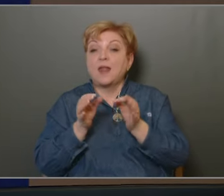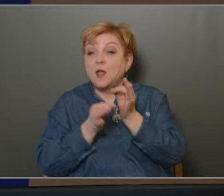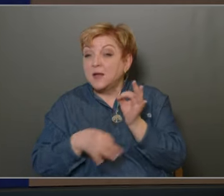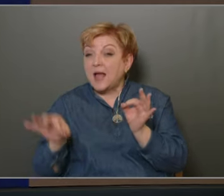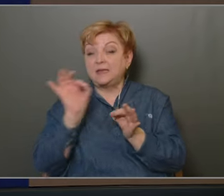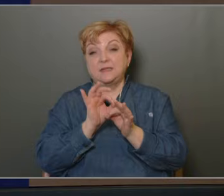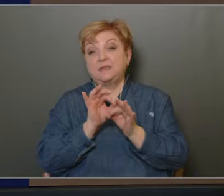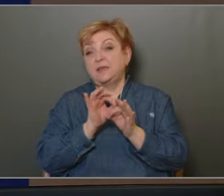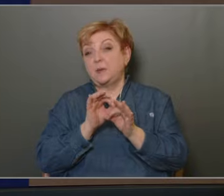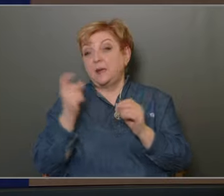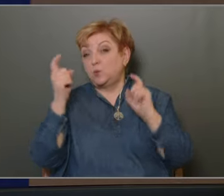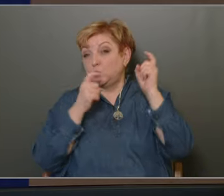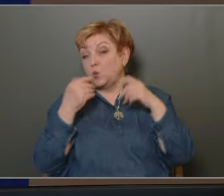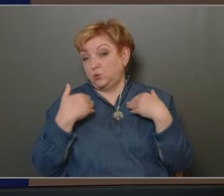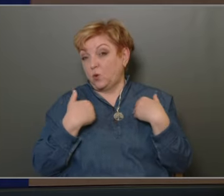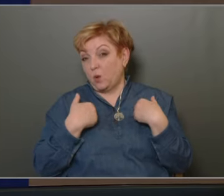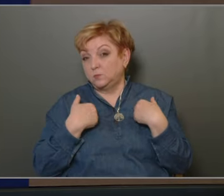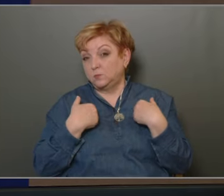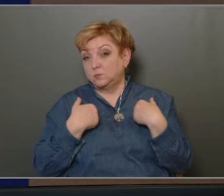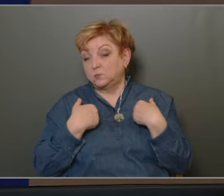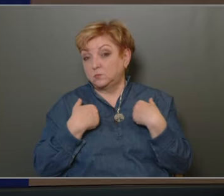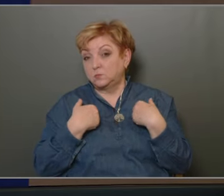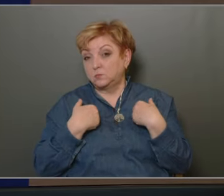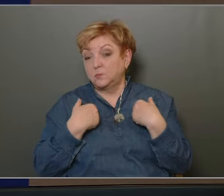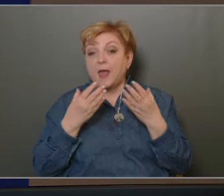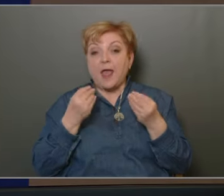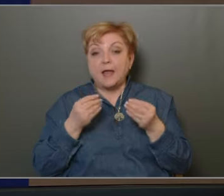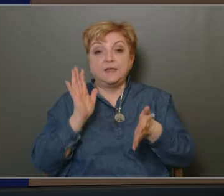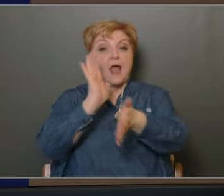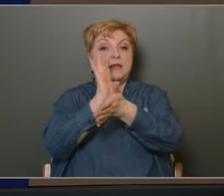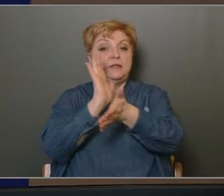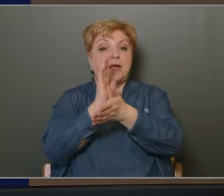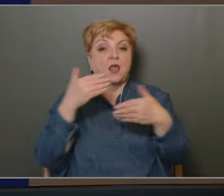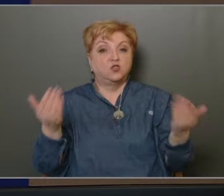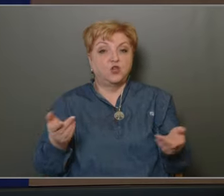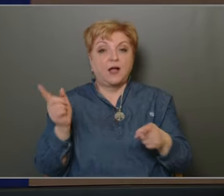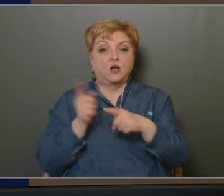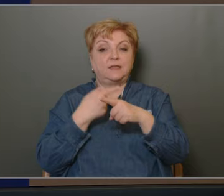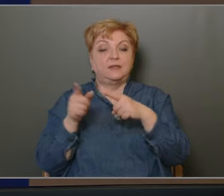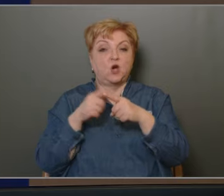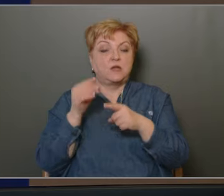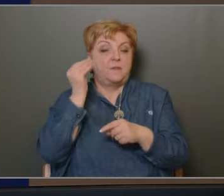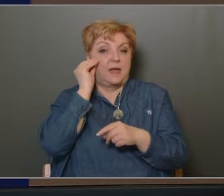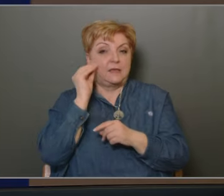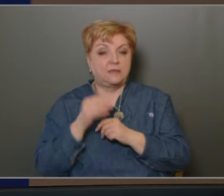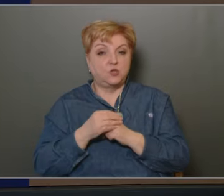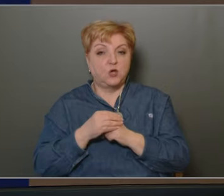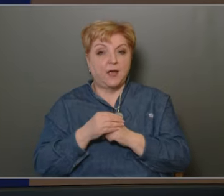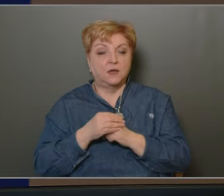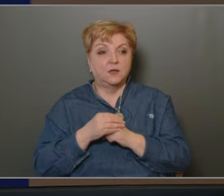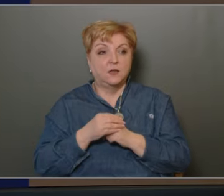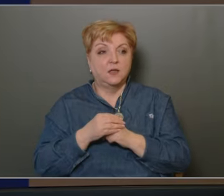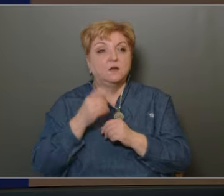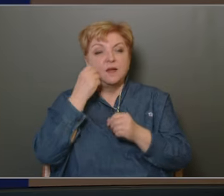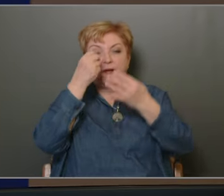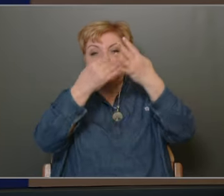Összegészében én úgy gondolom, hogy ennyire hitelesek azok a kritikai megjegyzések, amelyeket, és még